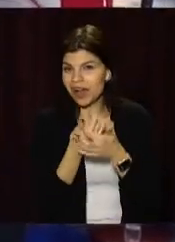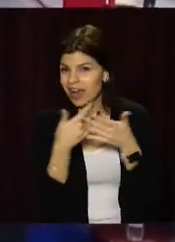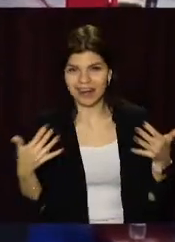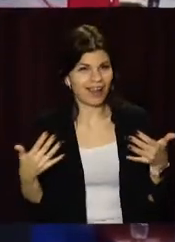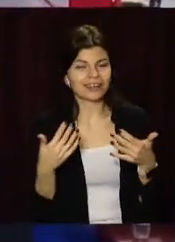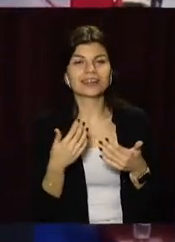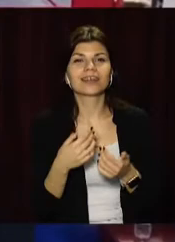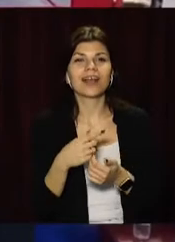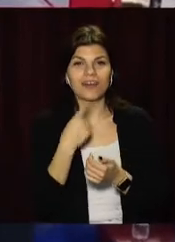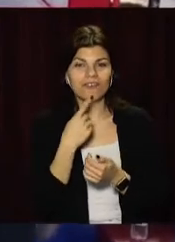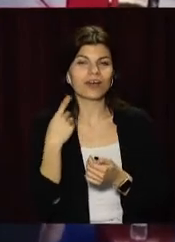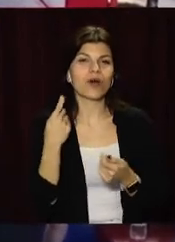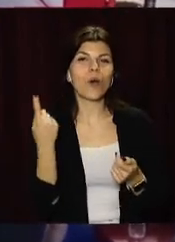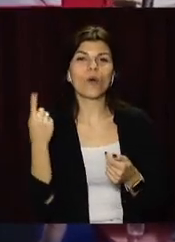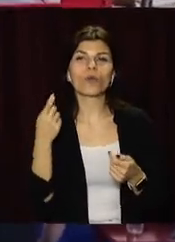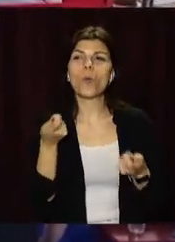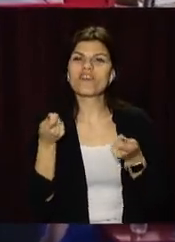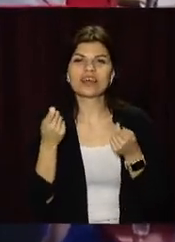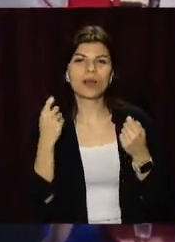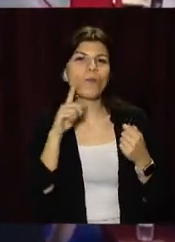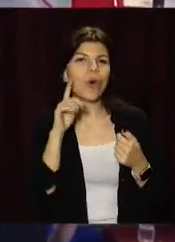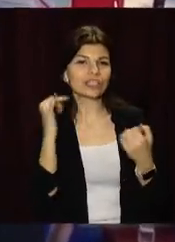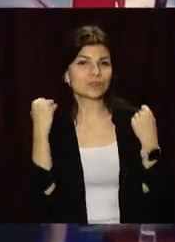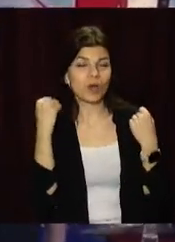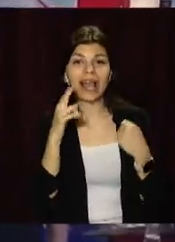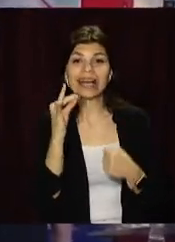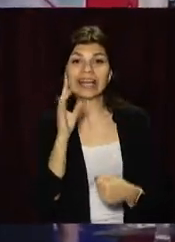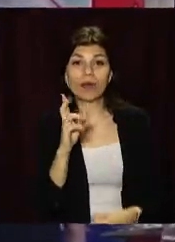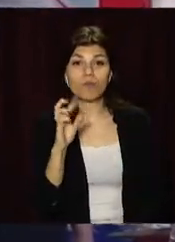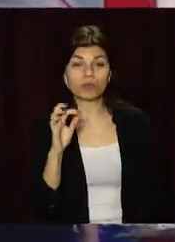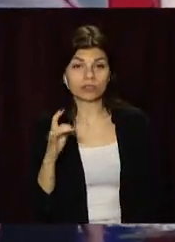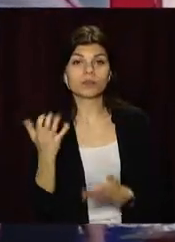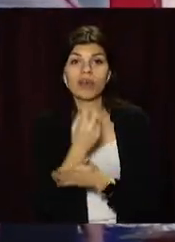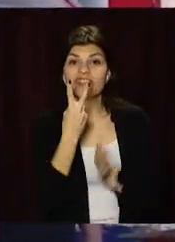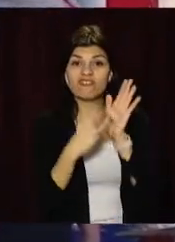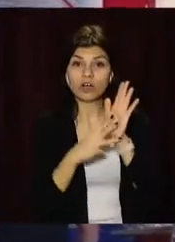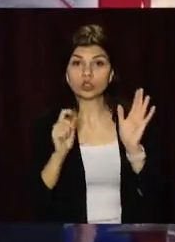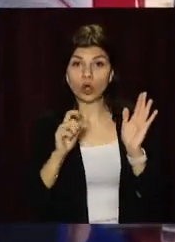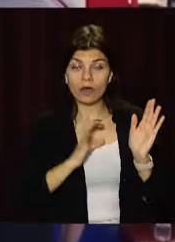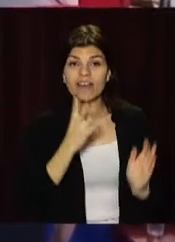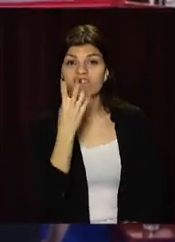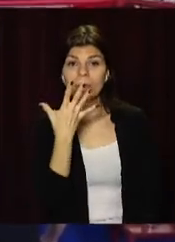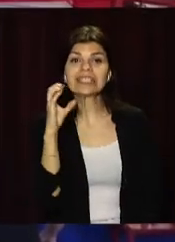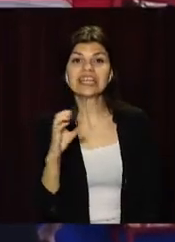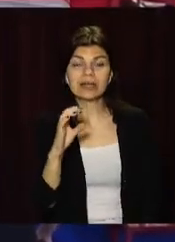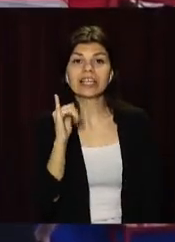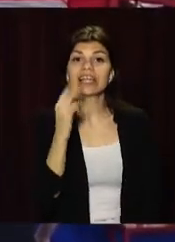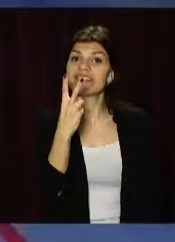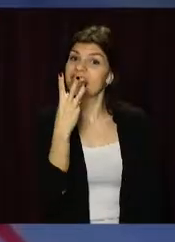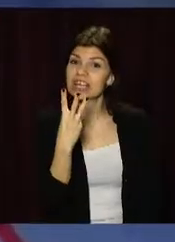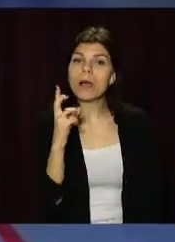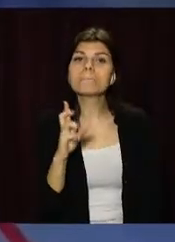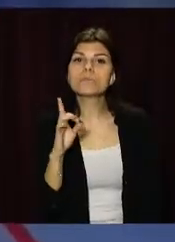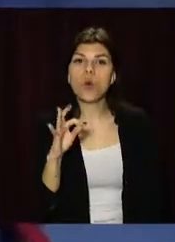гатунків, кажуть в обласному управлінні молоді і спорту. Кікбоксери вибороли 28 золотих, 25 срібних і 23